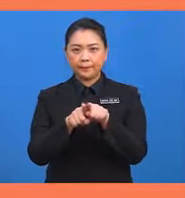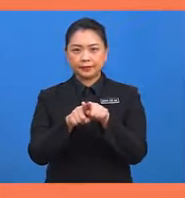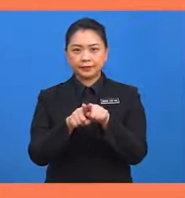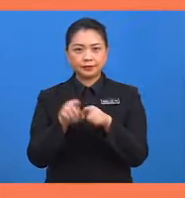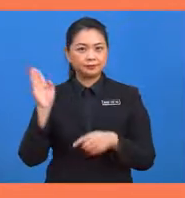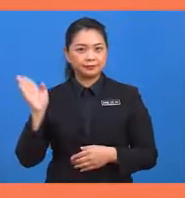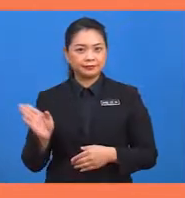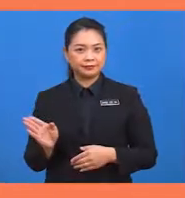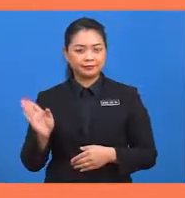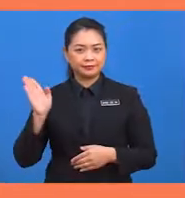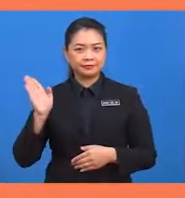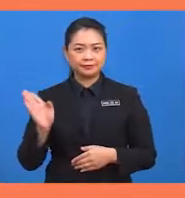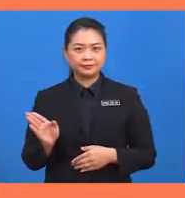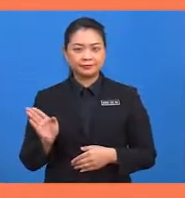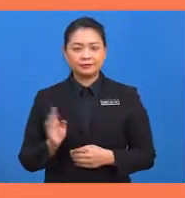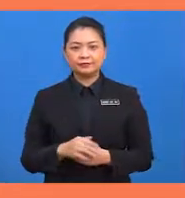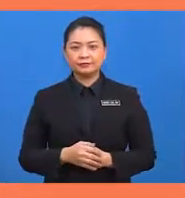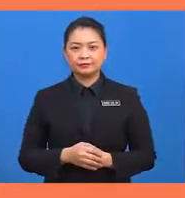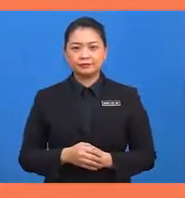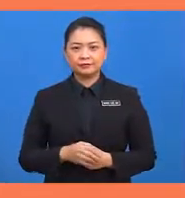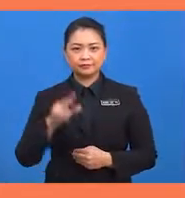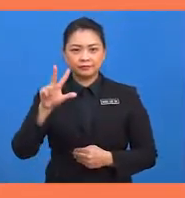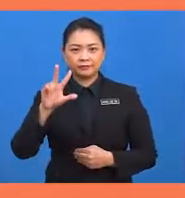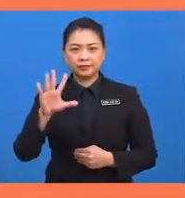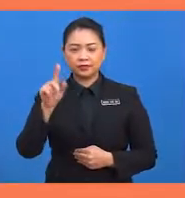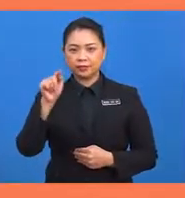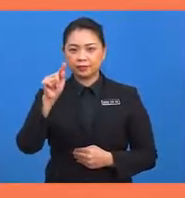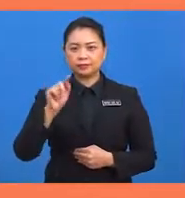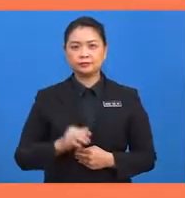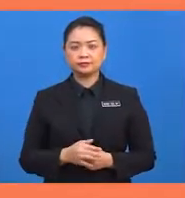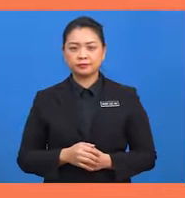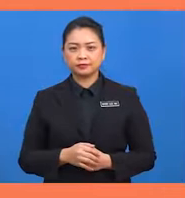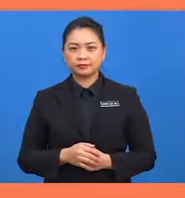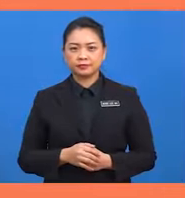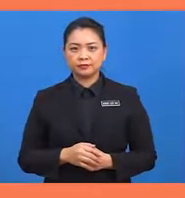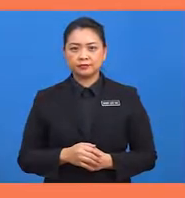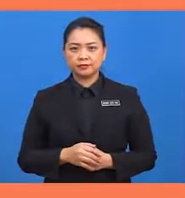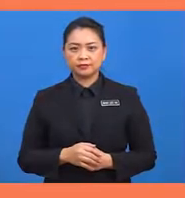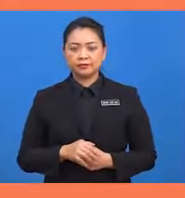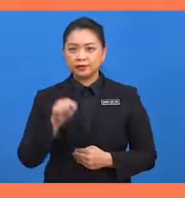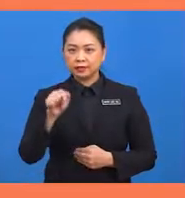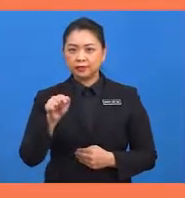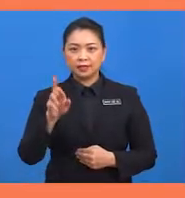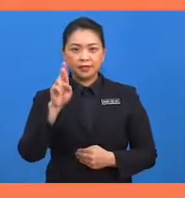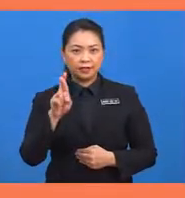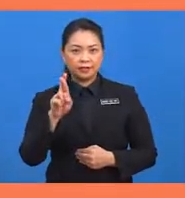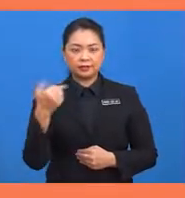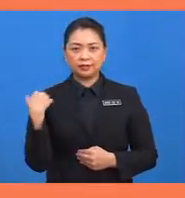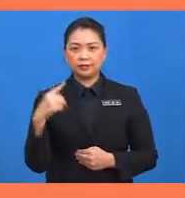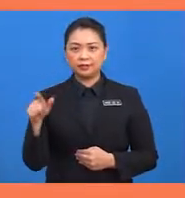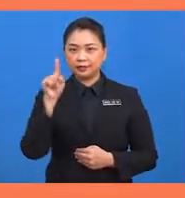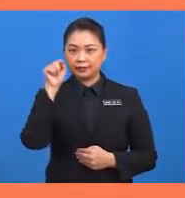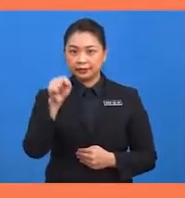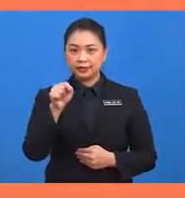BCR bersamaan 35 darjah. Titik R ialah titik